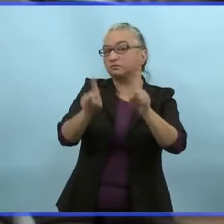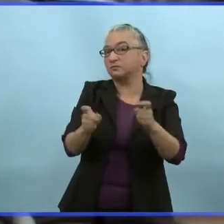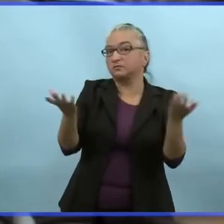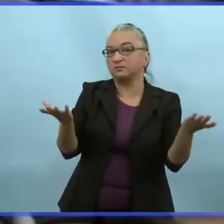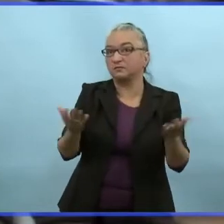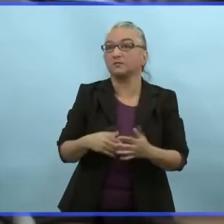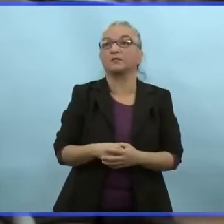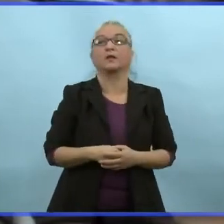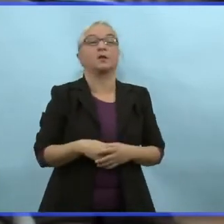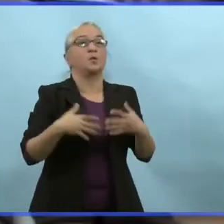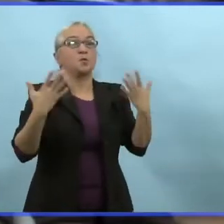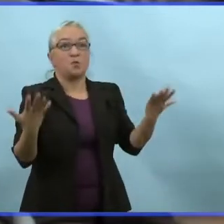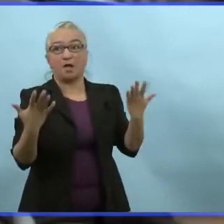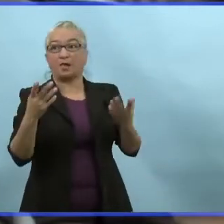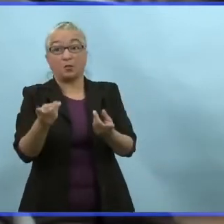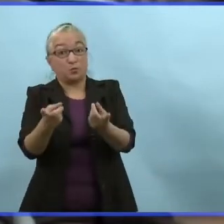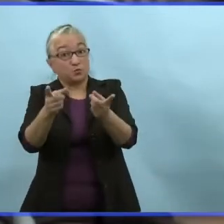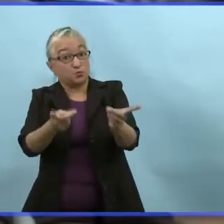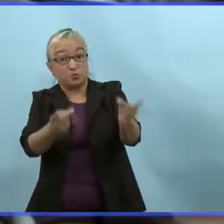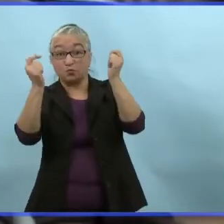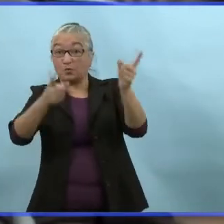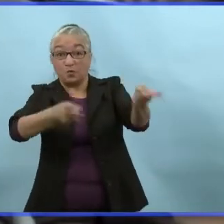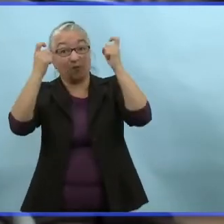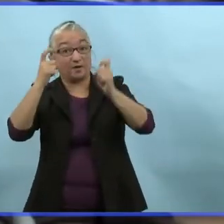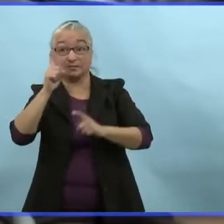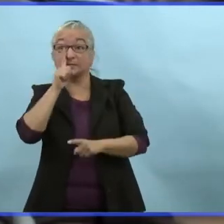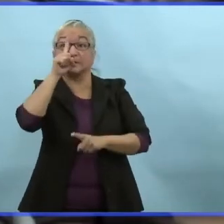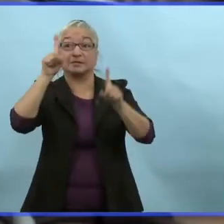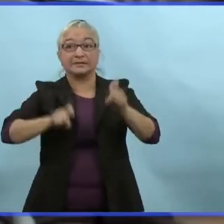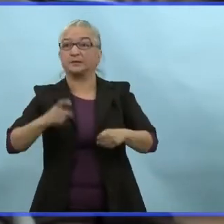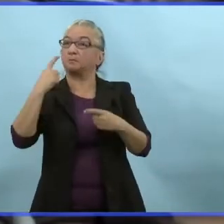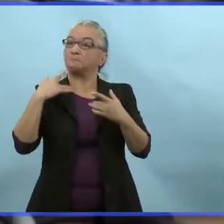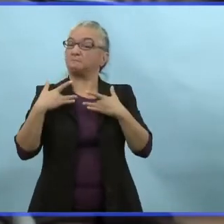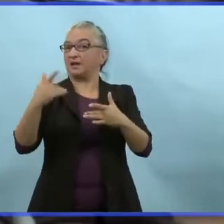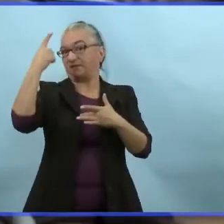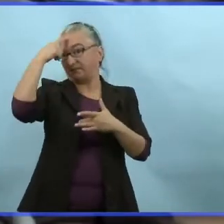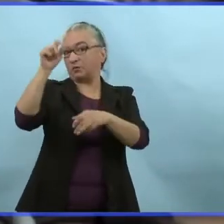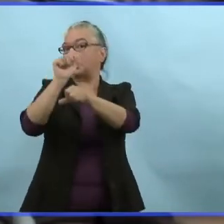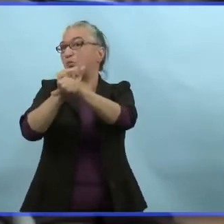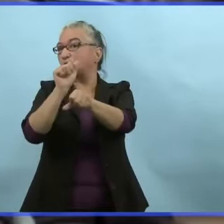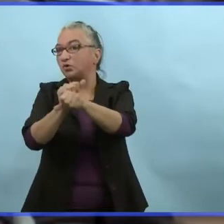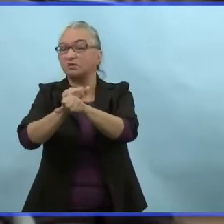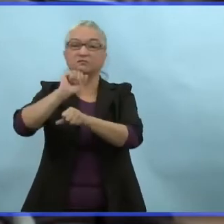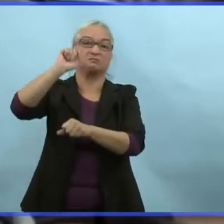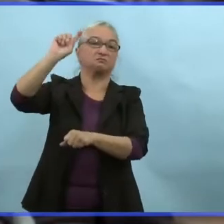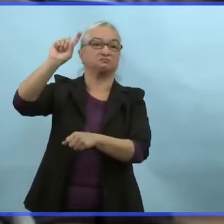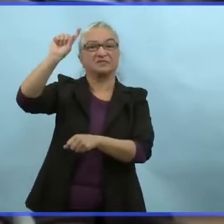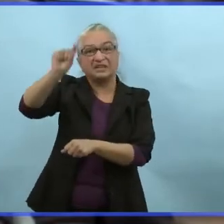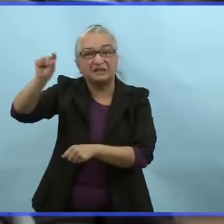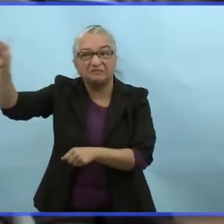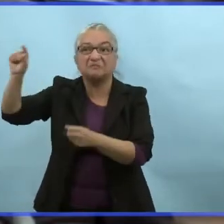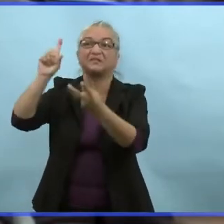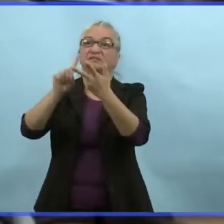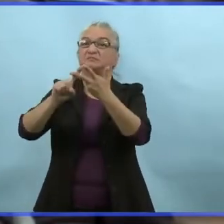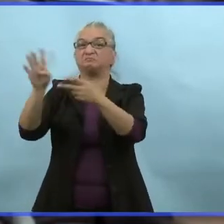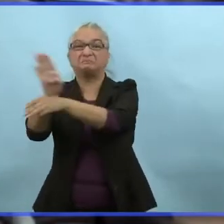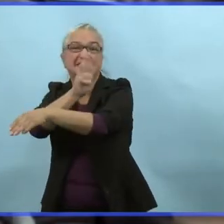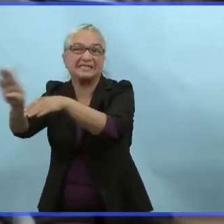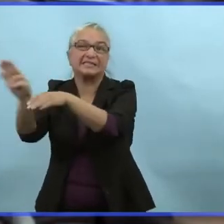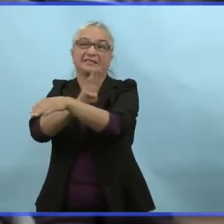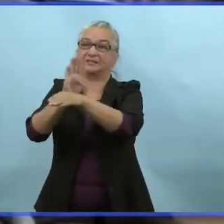si on ne fait pas le suivi ? Les tests rapides sont utilisés par des employeurs et les